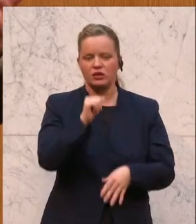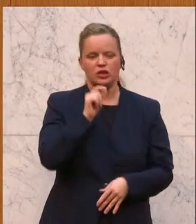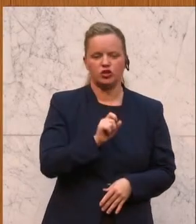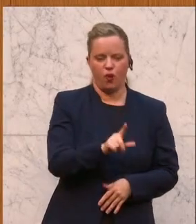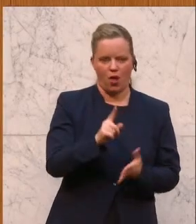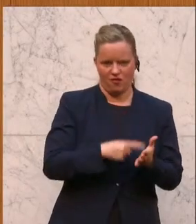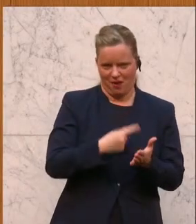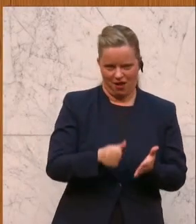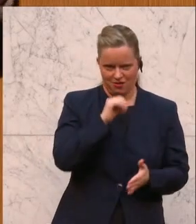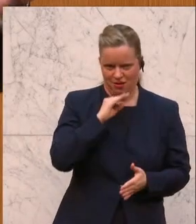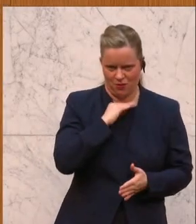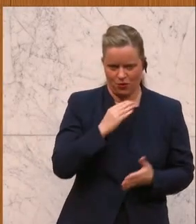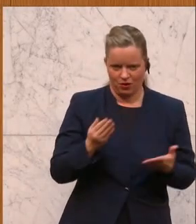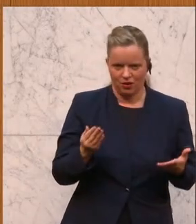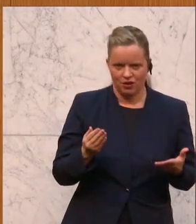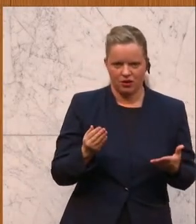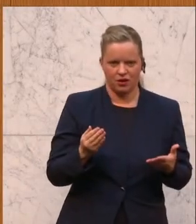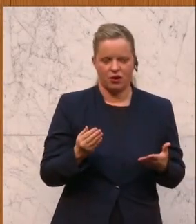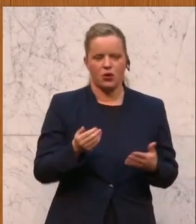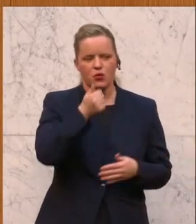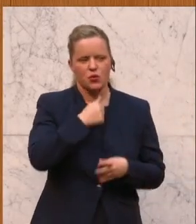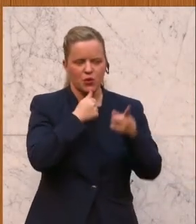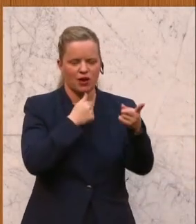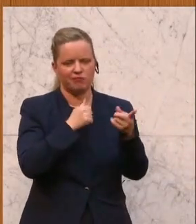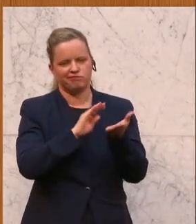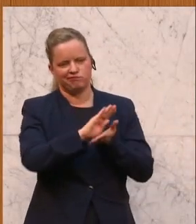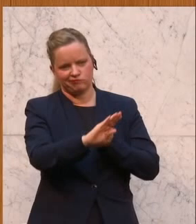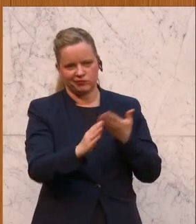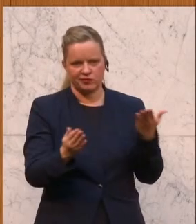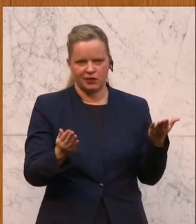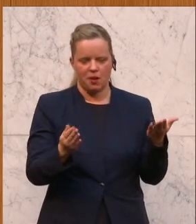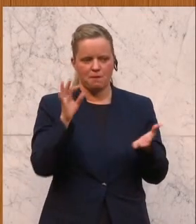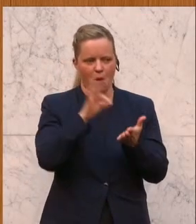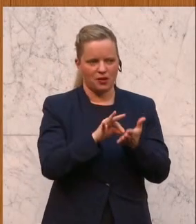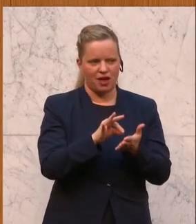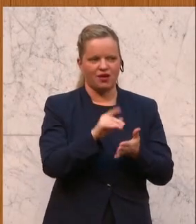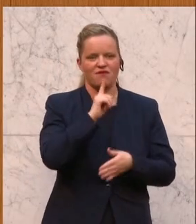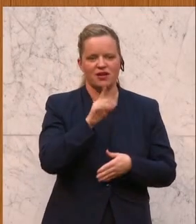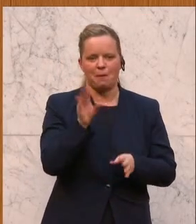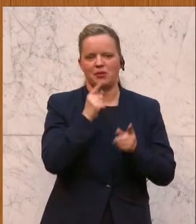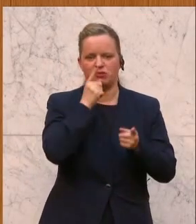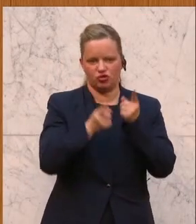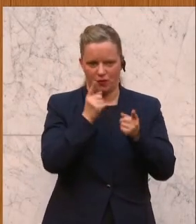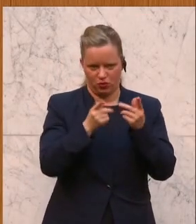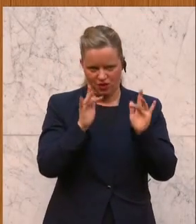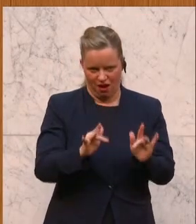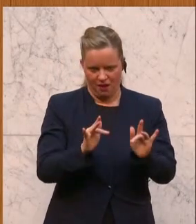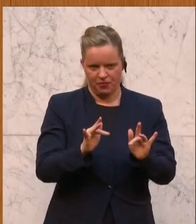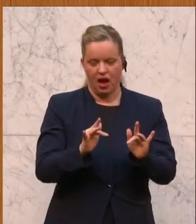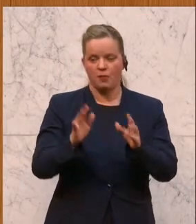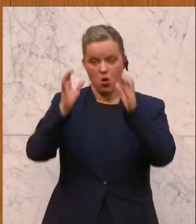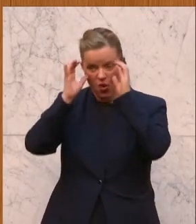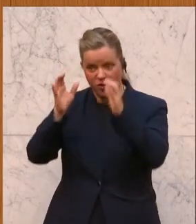hier kann ich nur bitten, die Grünen lasse ich einmal aus, weil die haben momentan, glaube ich, wenig zu mitbestimmen, vor allem die ÖVP,